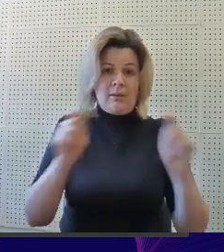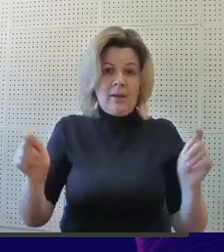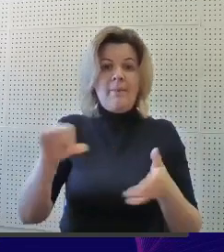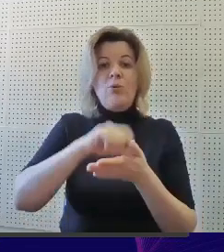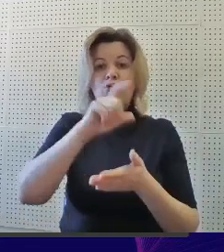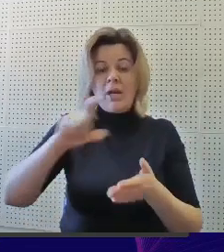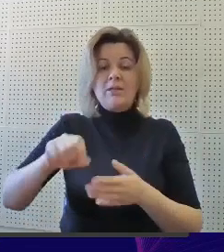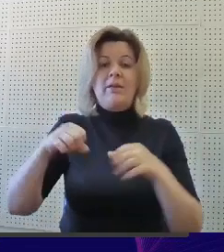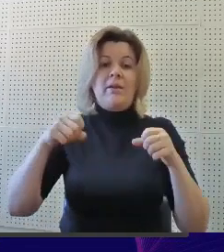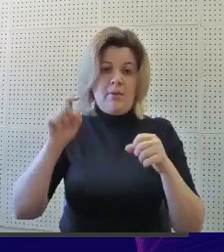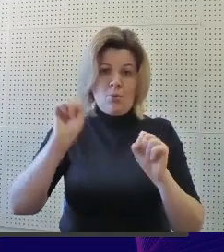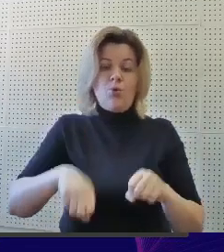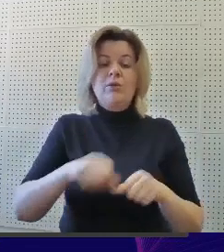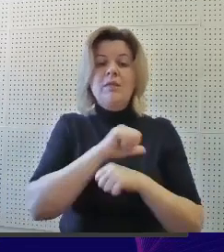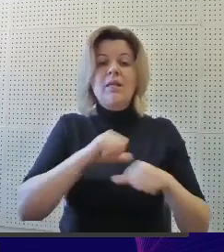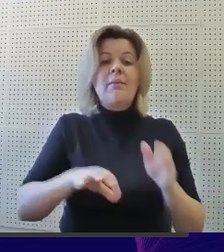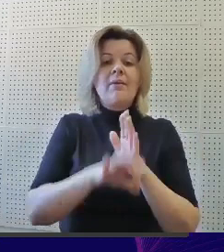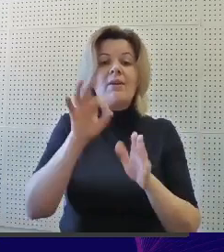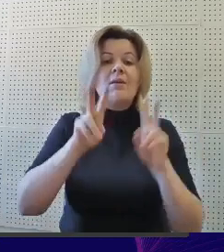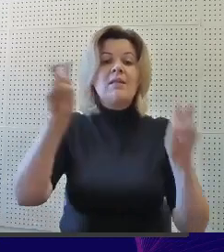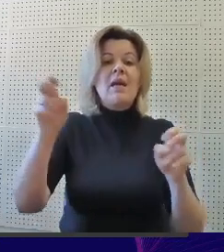сами выбрать тему будущей книги.